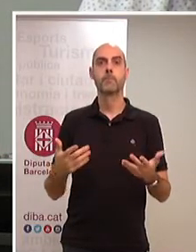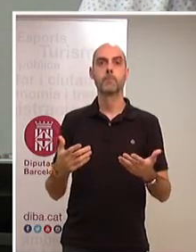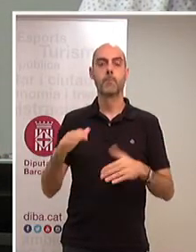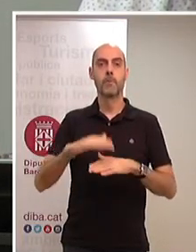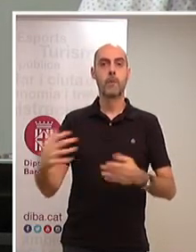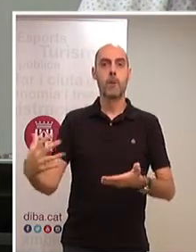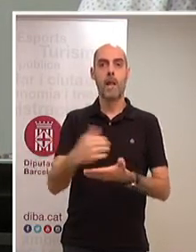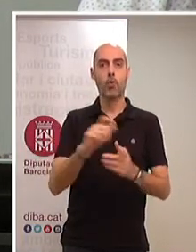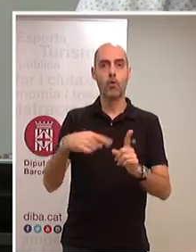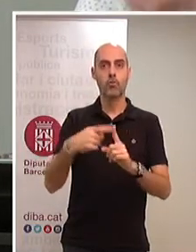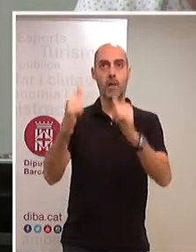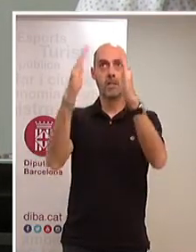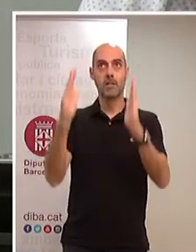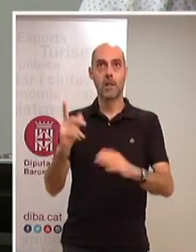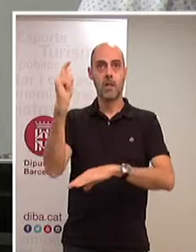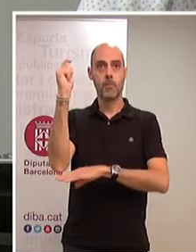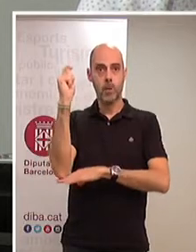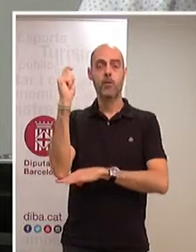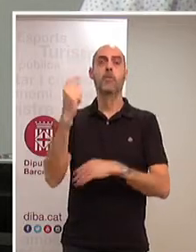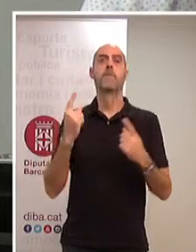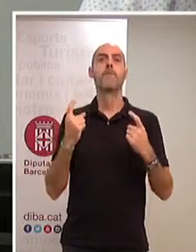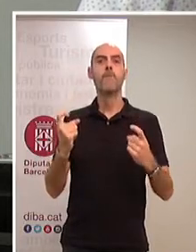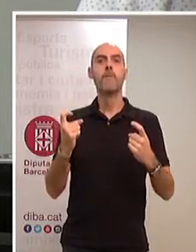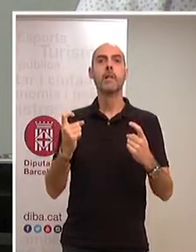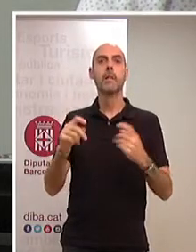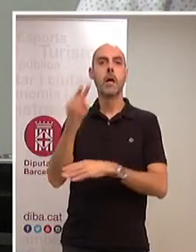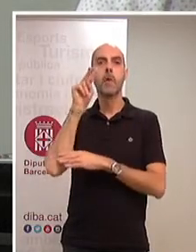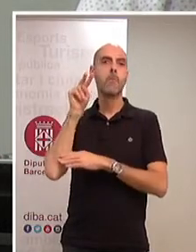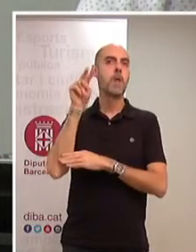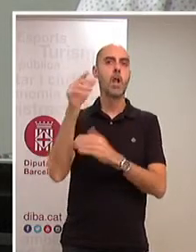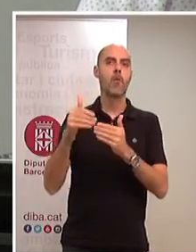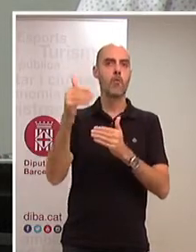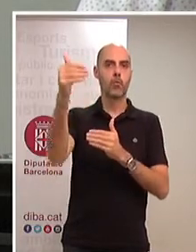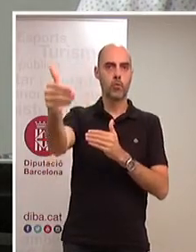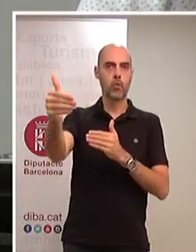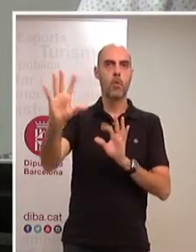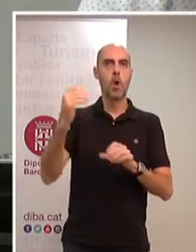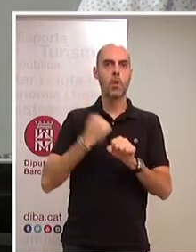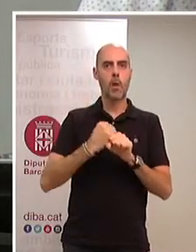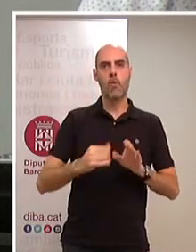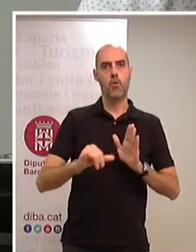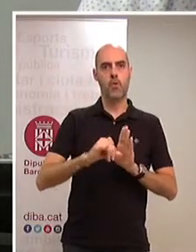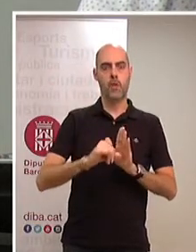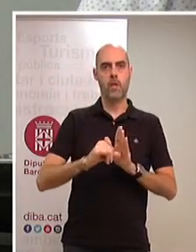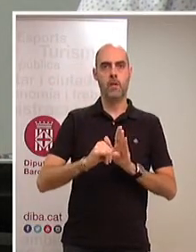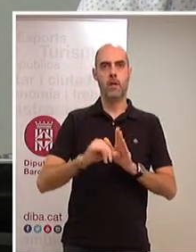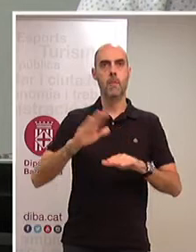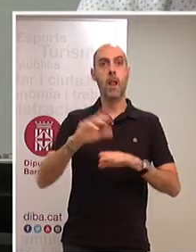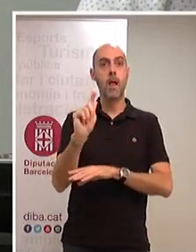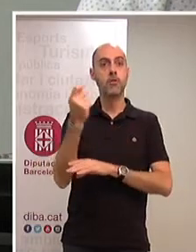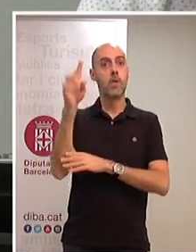també a aquesta institució, ens caldrà continuar mirant lluny, però treballant de prop, per viure en una Catalunya